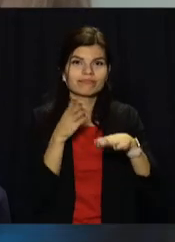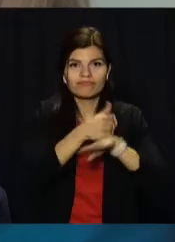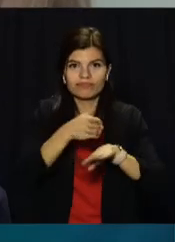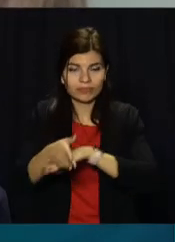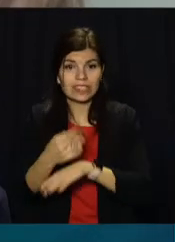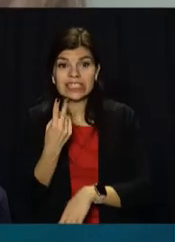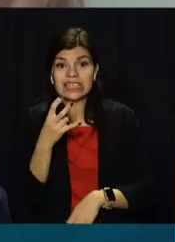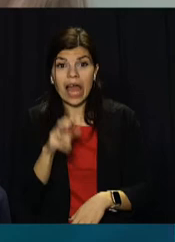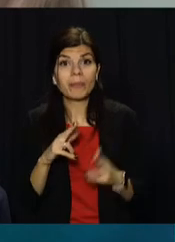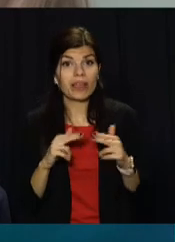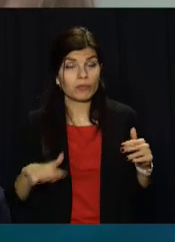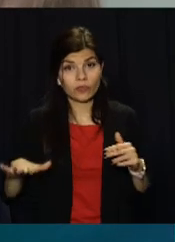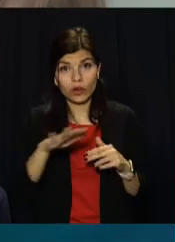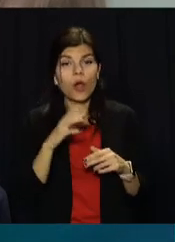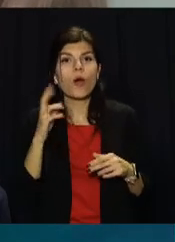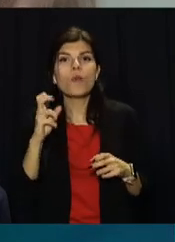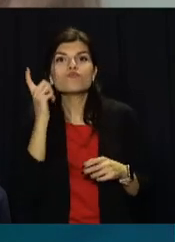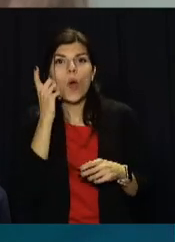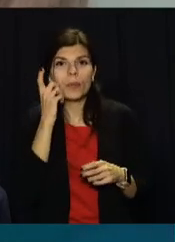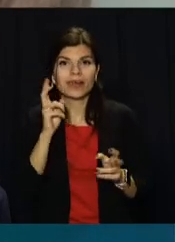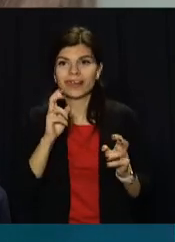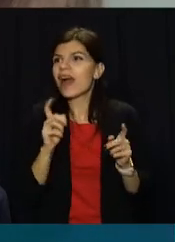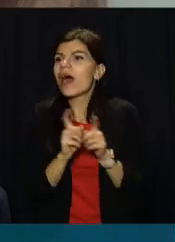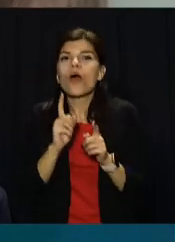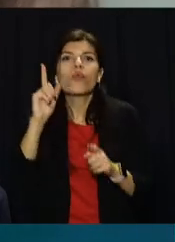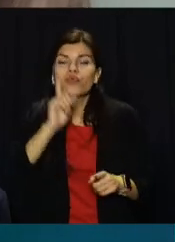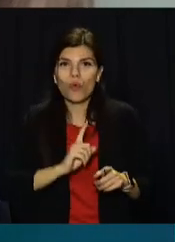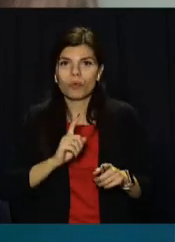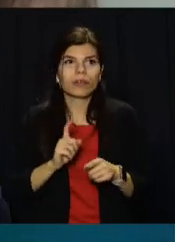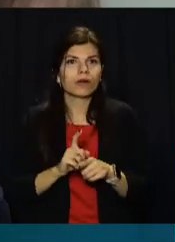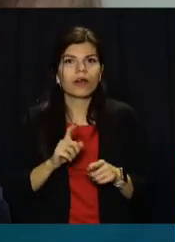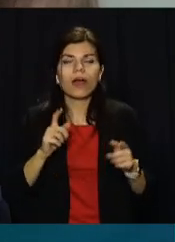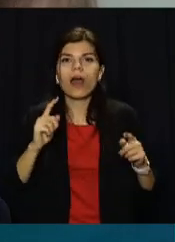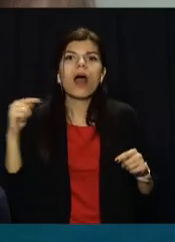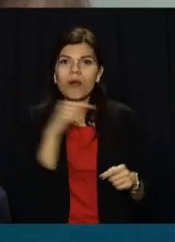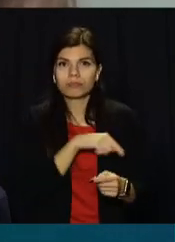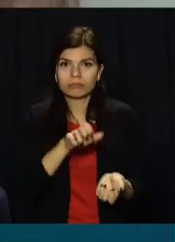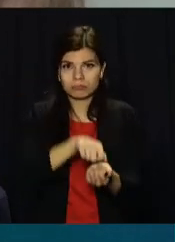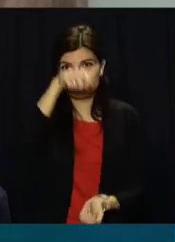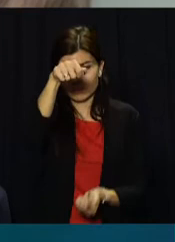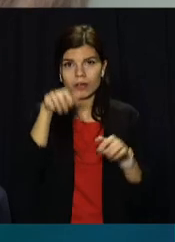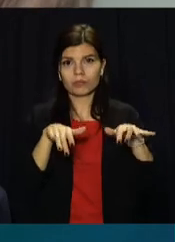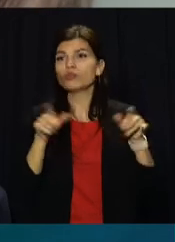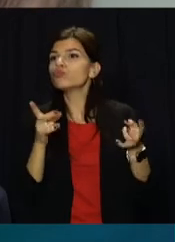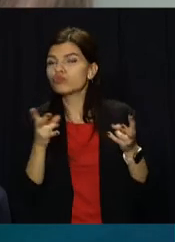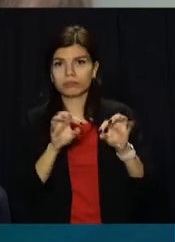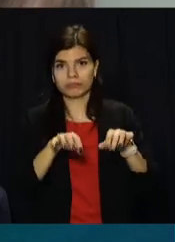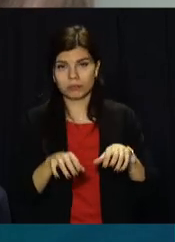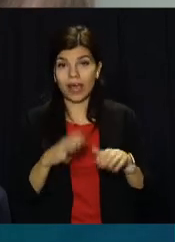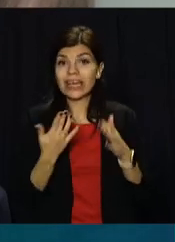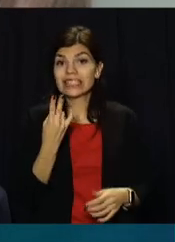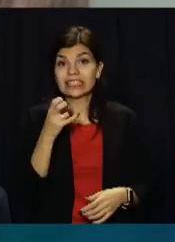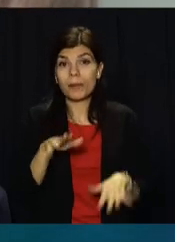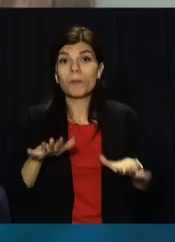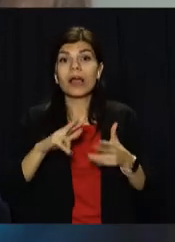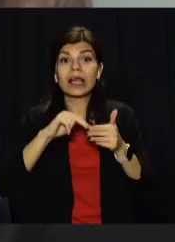ЦНАПів Дніпропетровщини мобільна валіза – це вже невід'ємна частина організації якісної роботи. І якщо в ЦНАПі